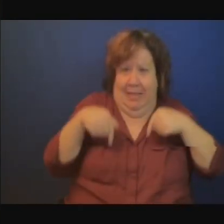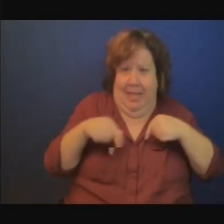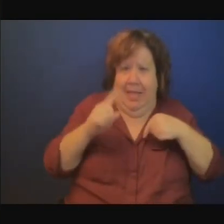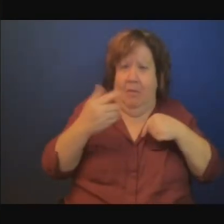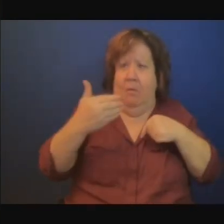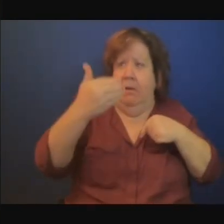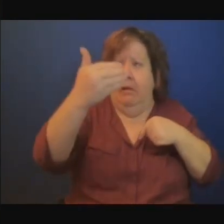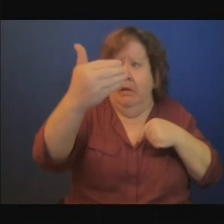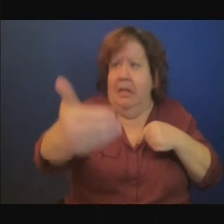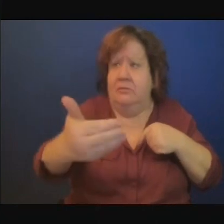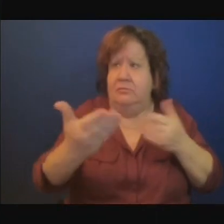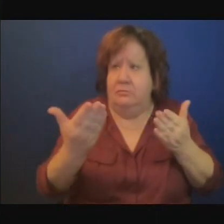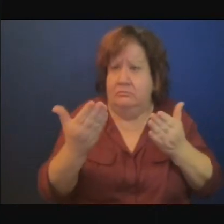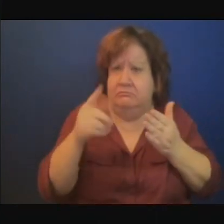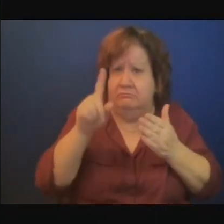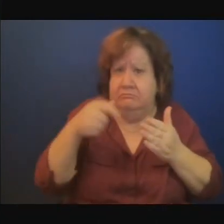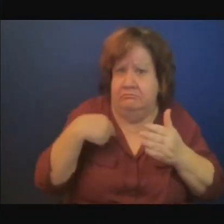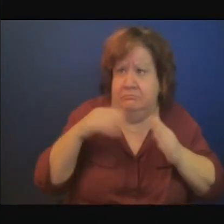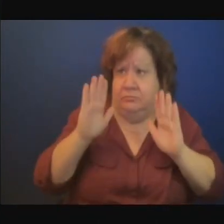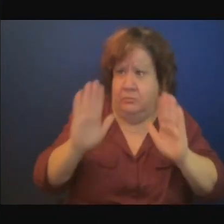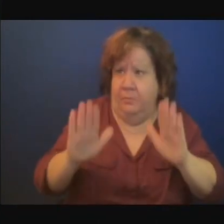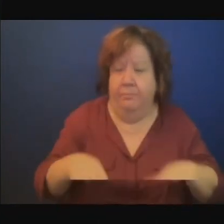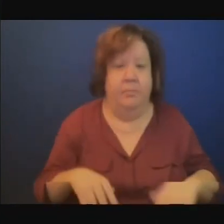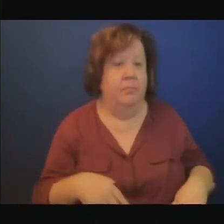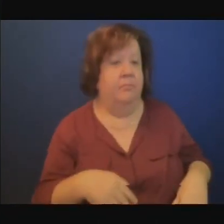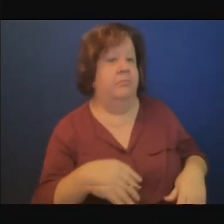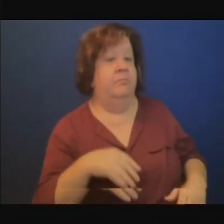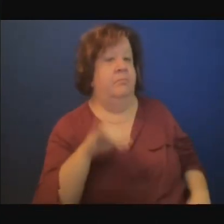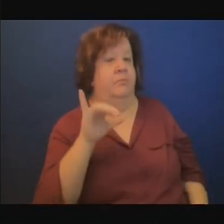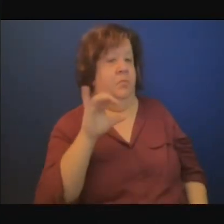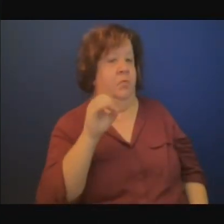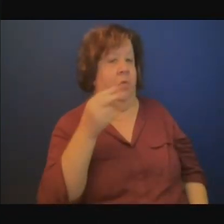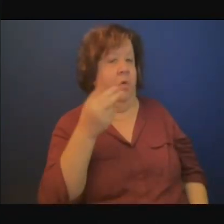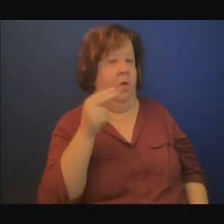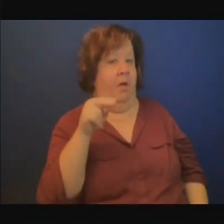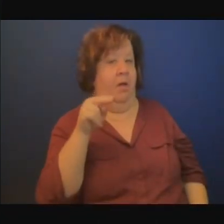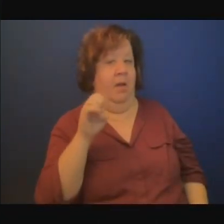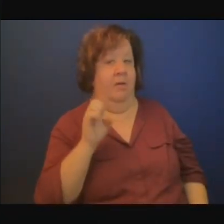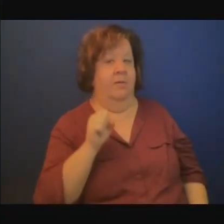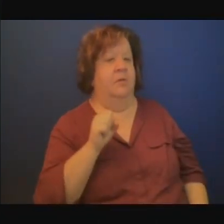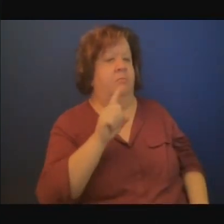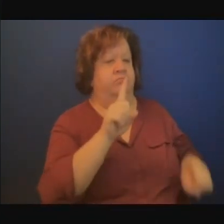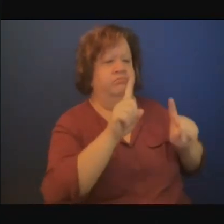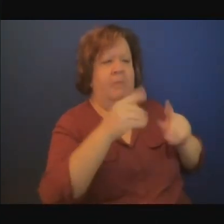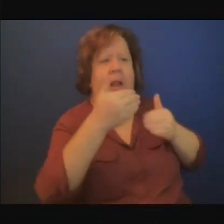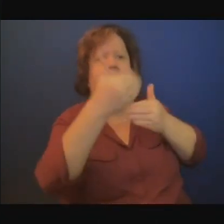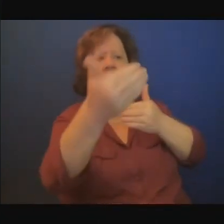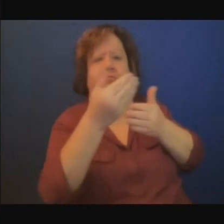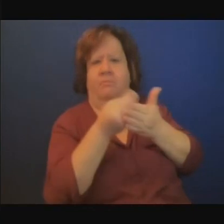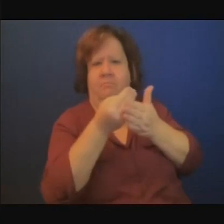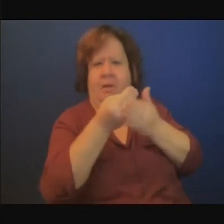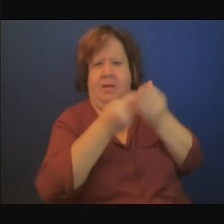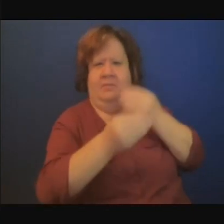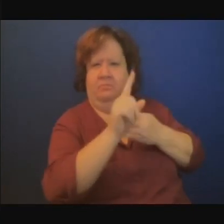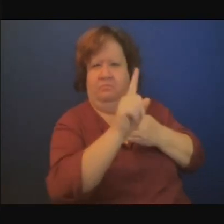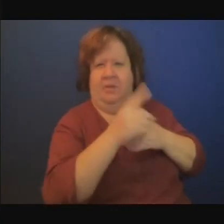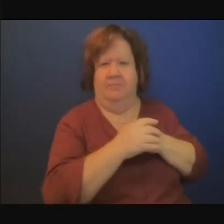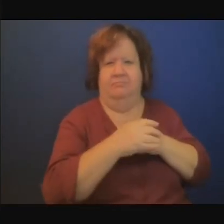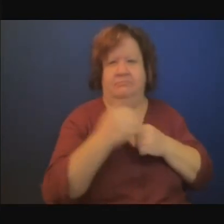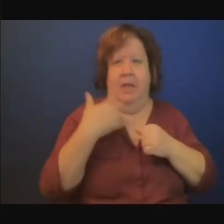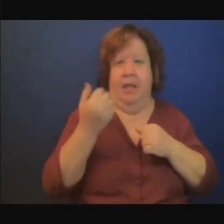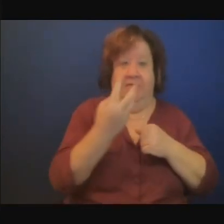intervenir plus tard. Oui, on pourrait peut-être intervenir sur le financement un peu plus tard. J'ai fait trois demandes. J'ai Cody,